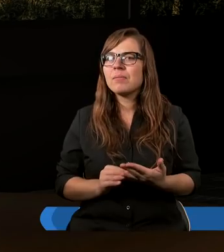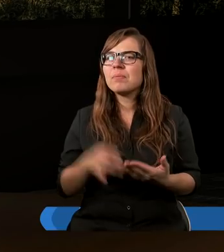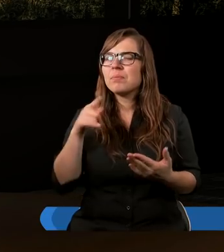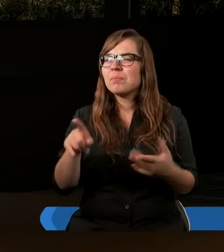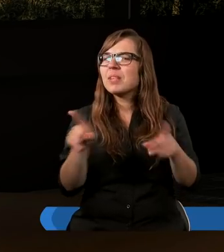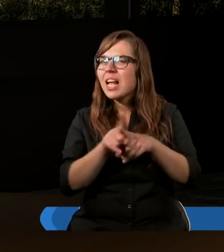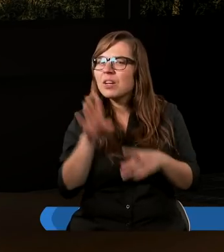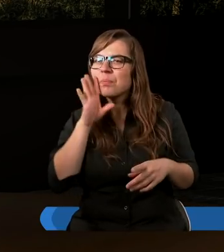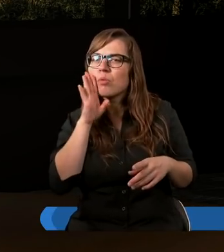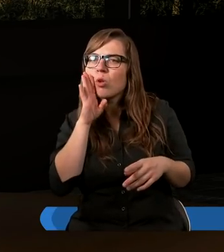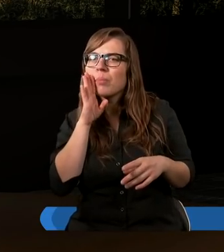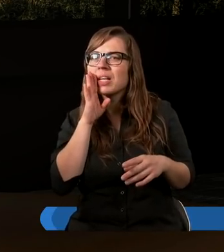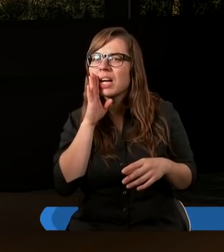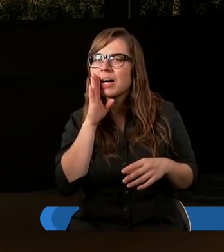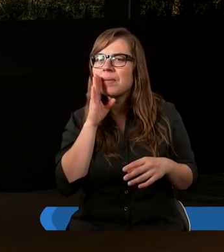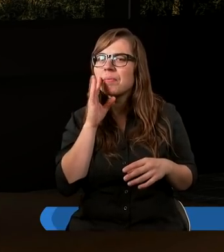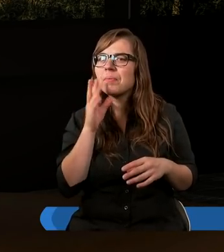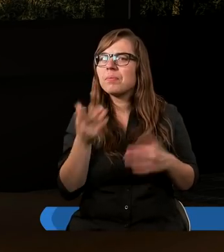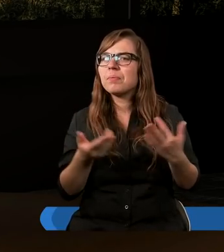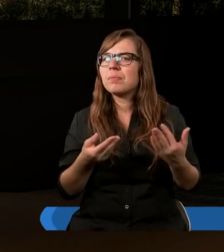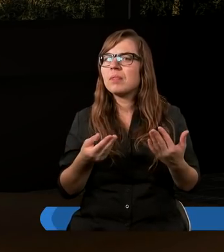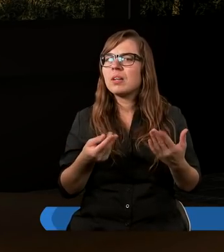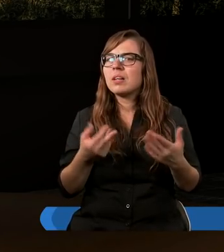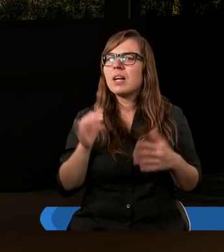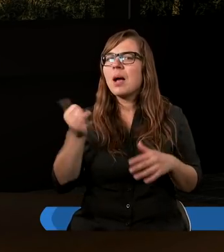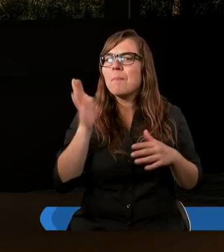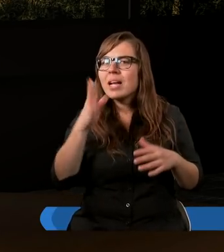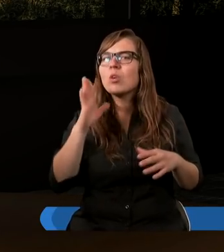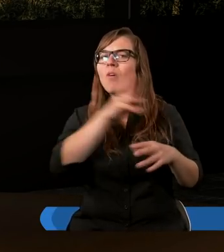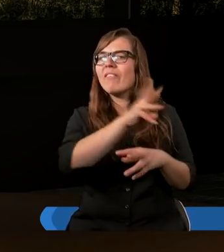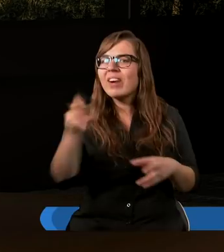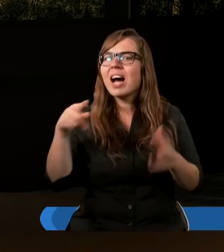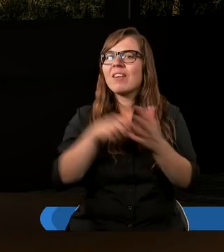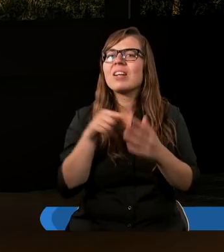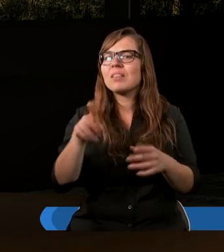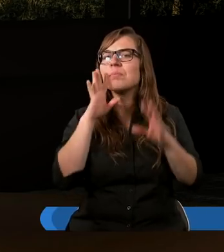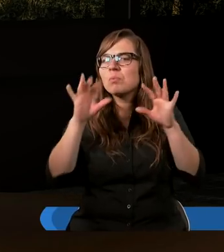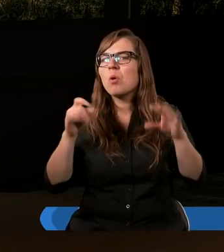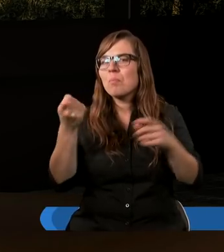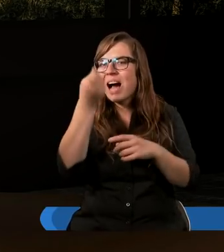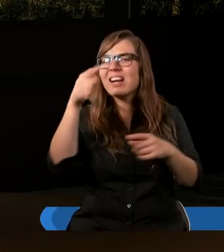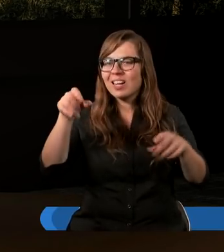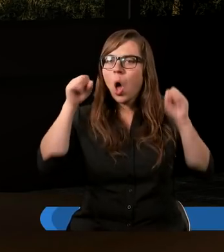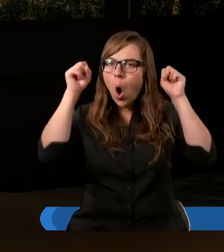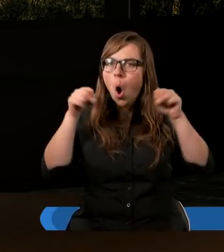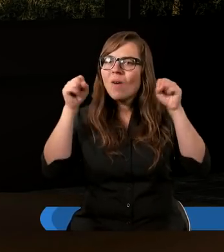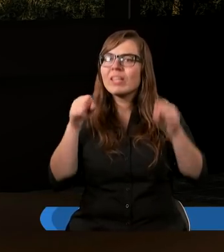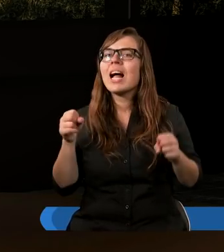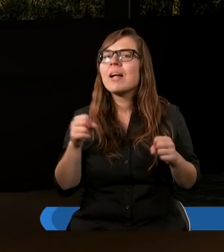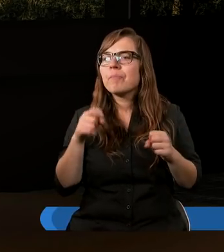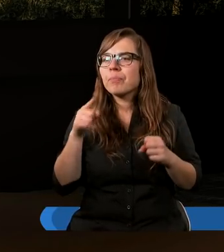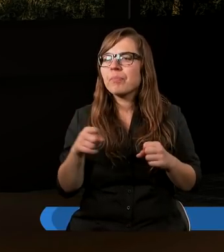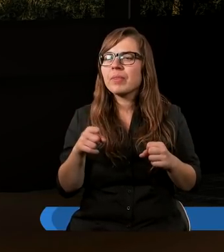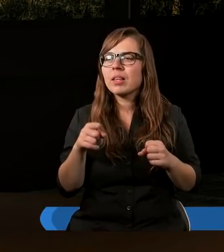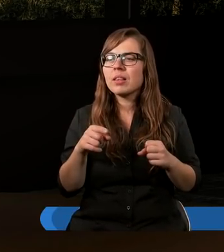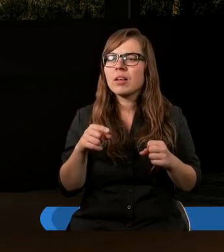będą też ci pasterze, którzy będą dbać właśnie o te owce, no ale jednak przechodzą te